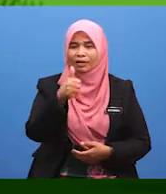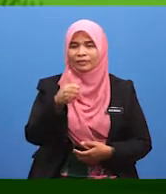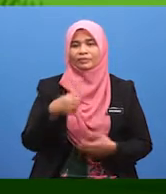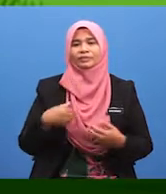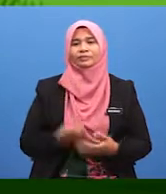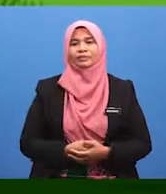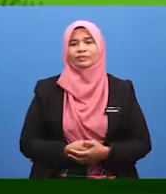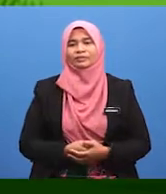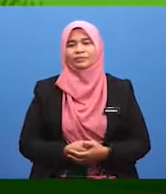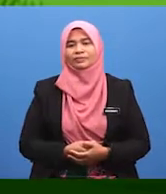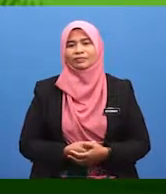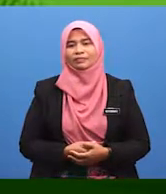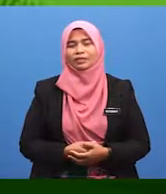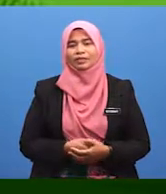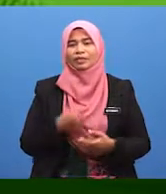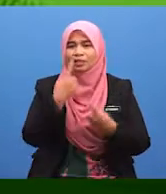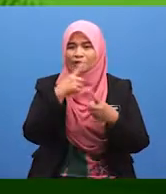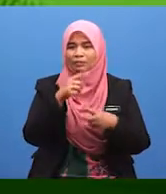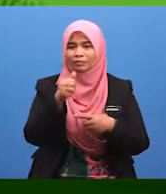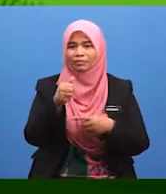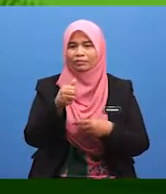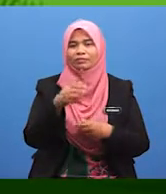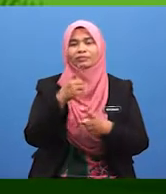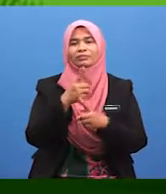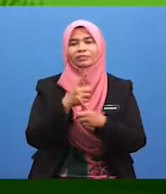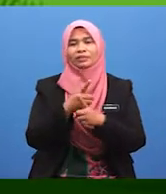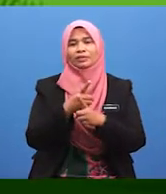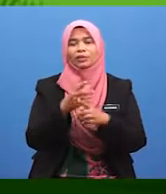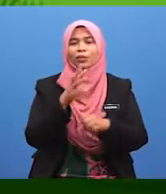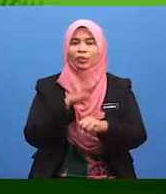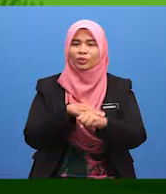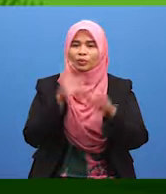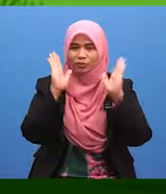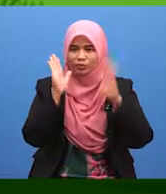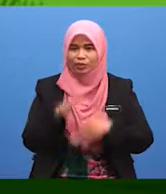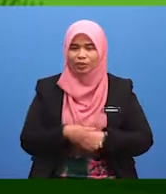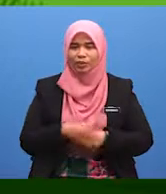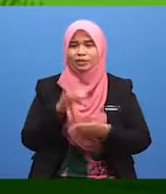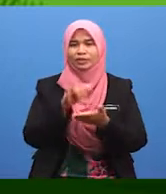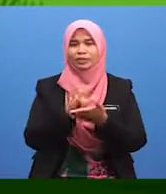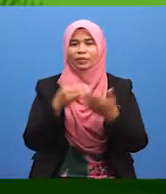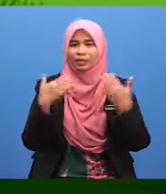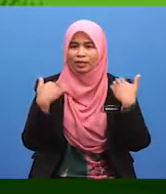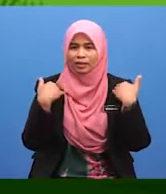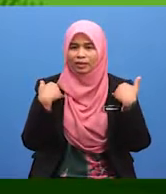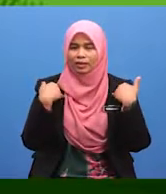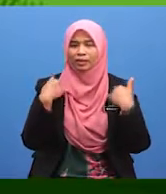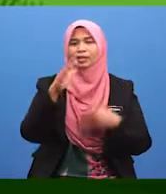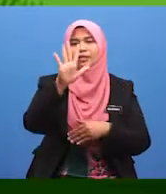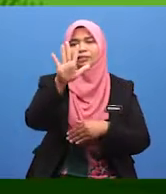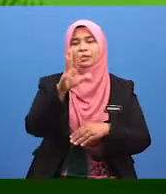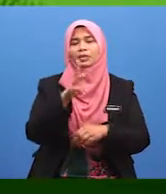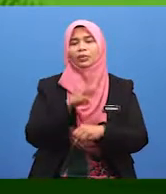Baguslah anak murid Ustaz ini. Jawapan kamu betul. waktu solat itu adalah